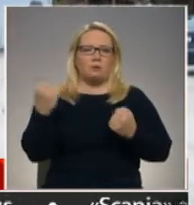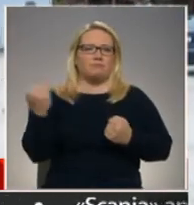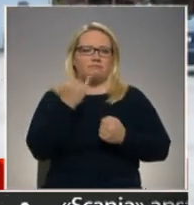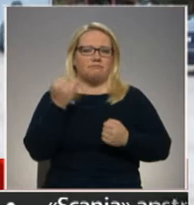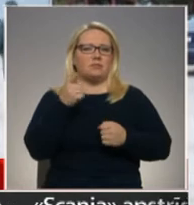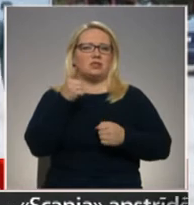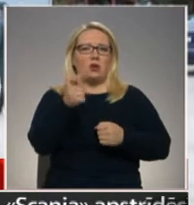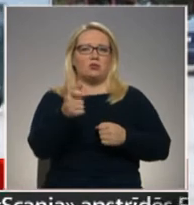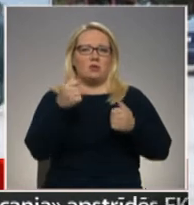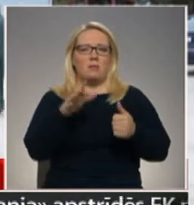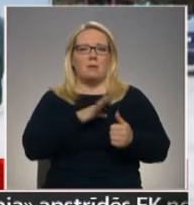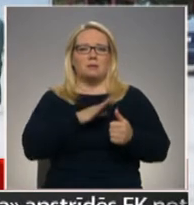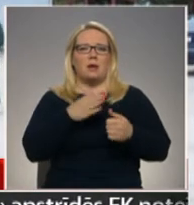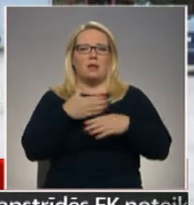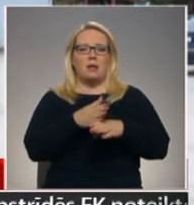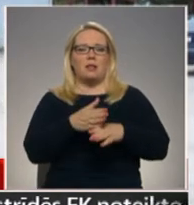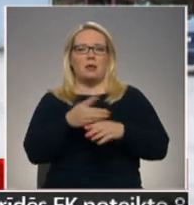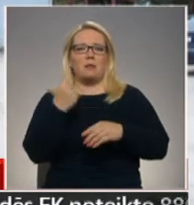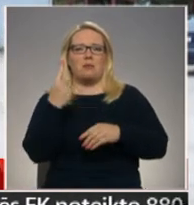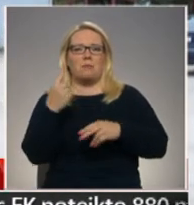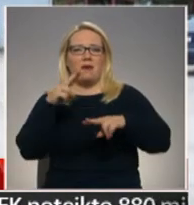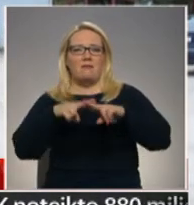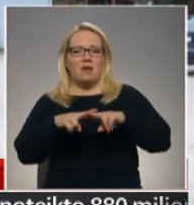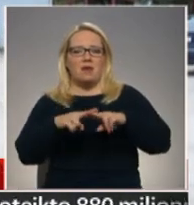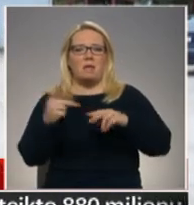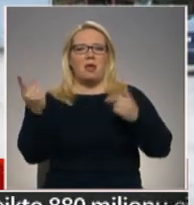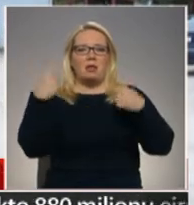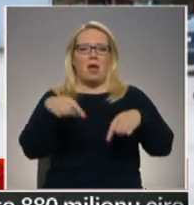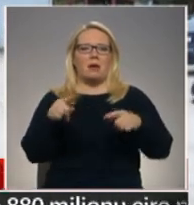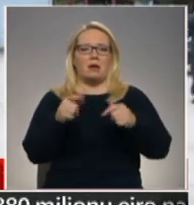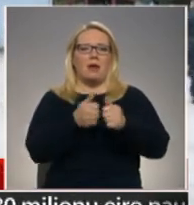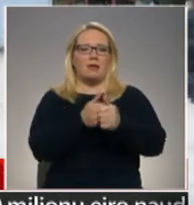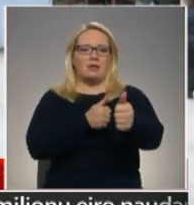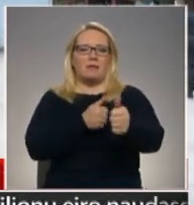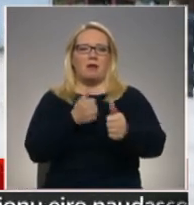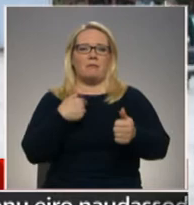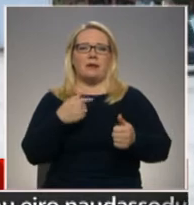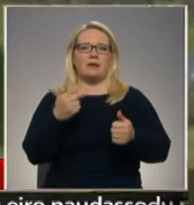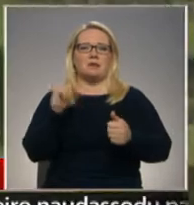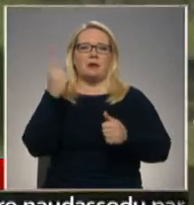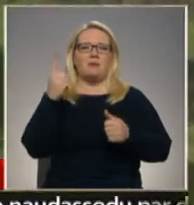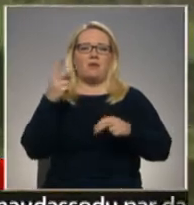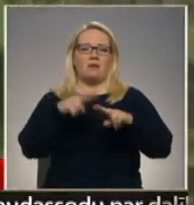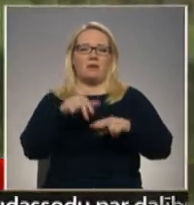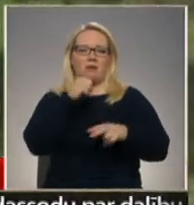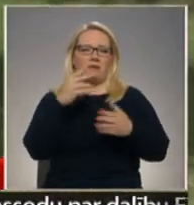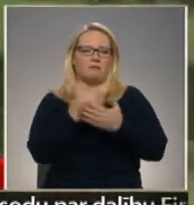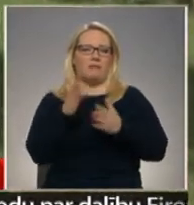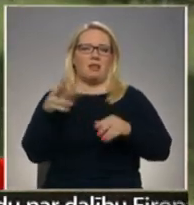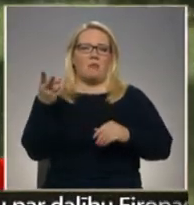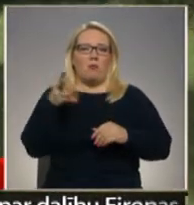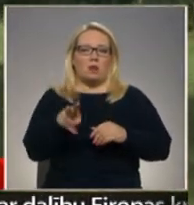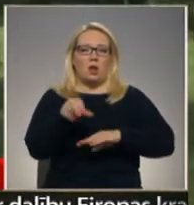slabīgā mēs palikām dalītājā pirmā vietā, bet laika intervāls mums lietas ieņem pirmo mēs otrie. Robežasargiem